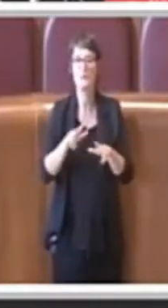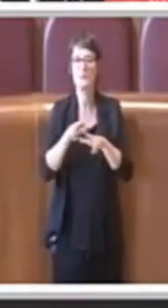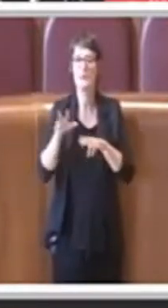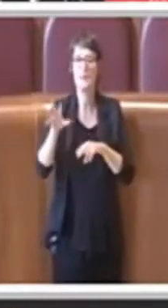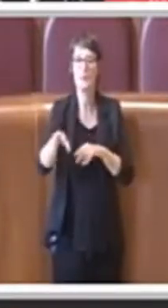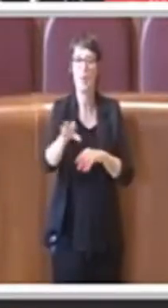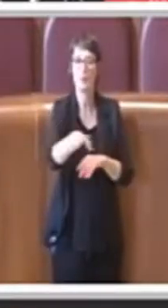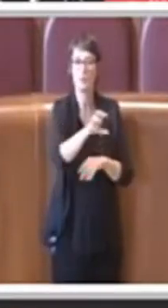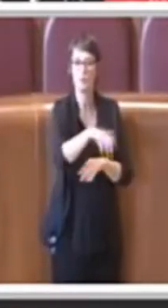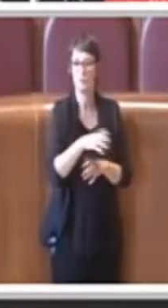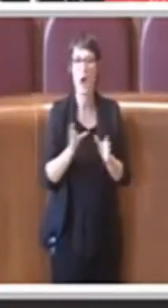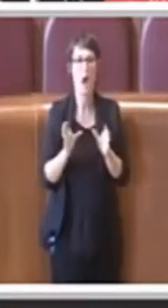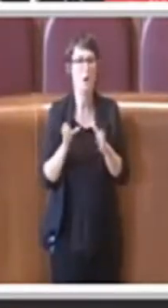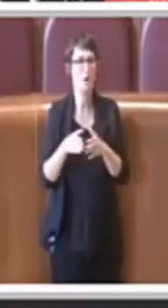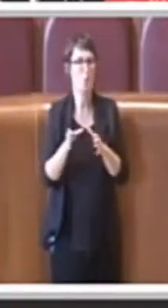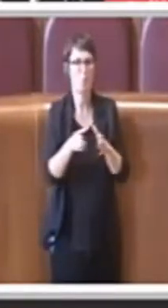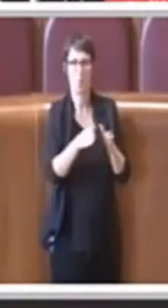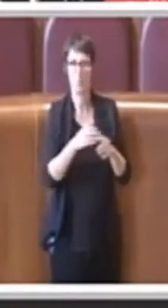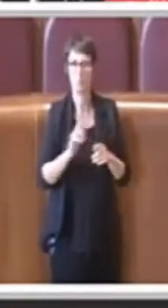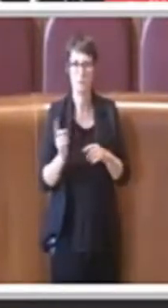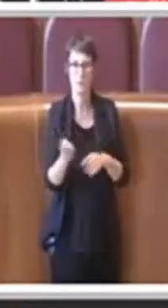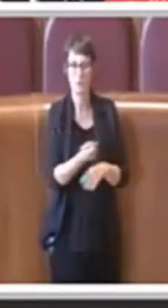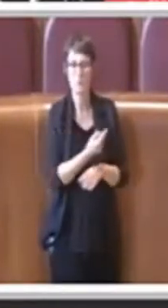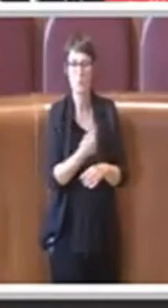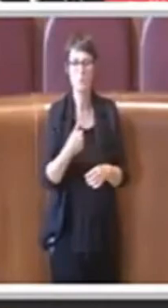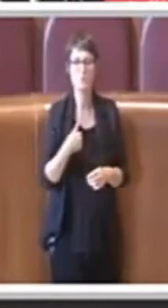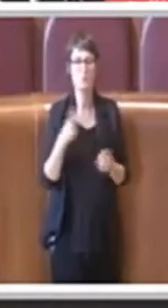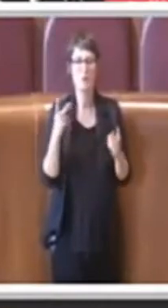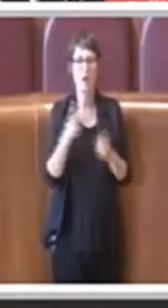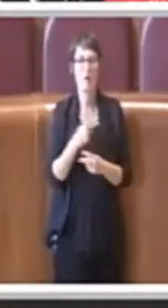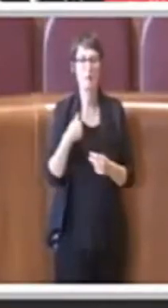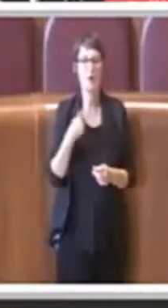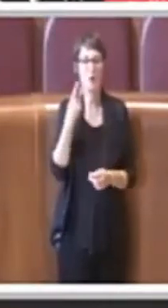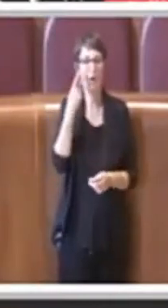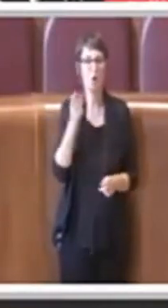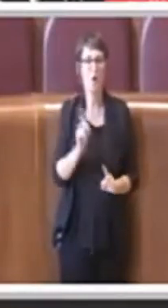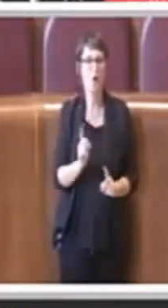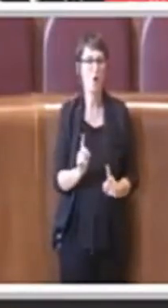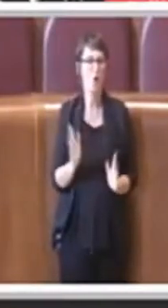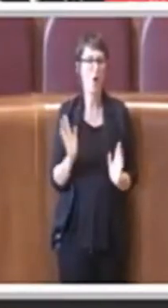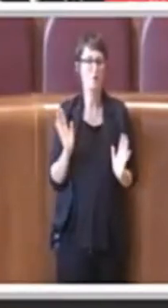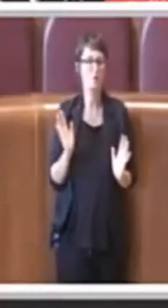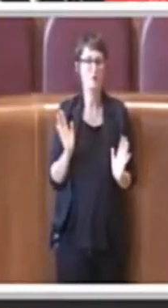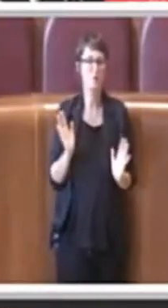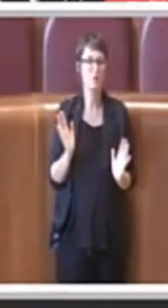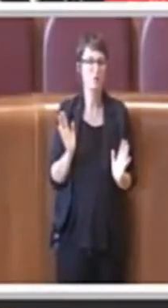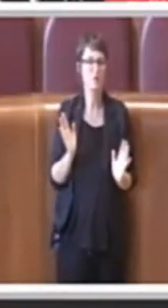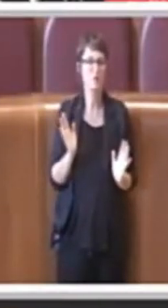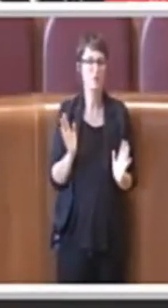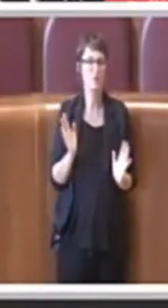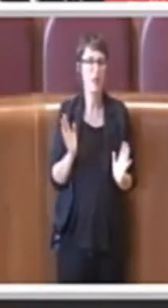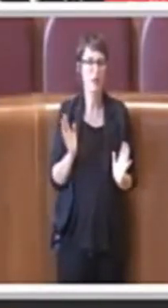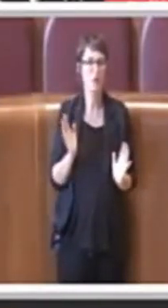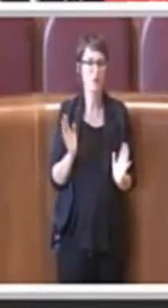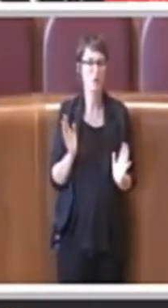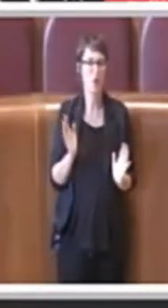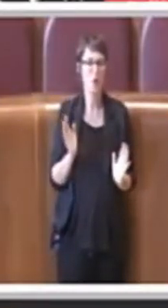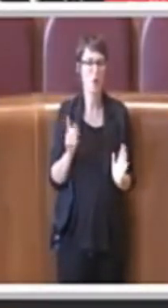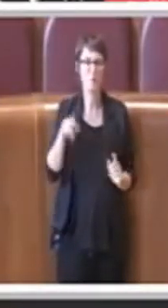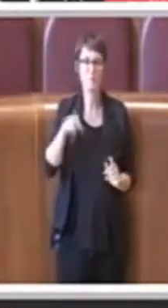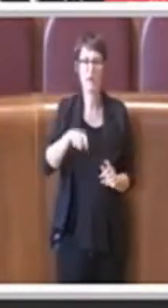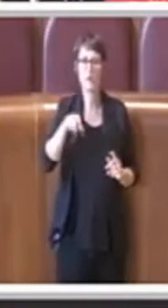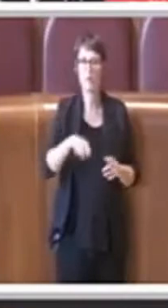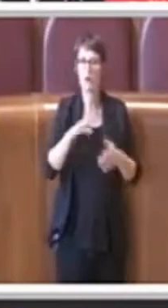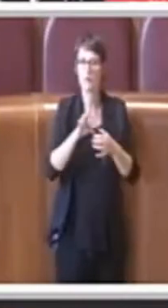i loro gruppi, io assolutamente non vedo la necessità di andare in una discontinuità con